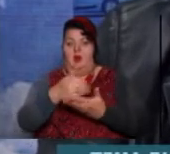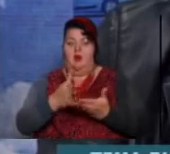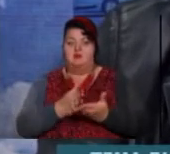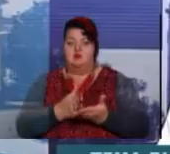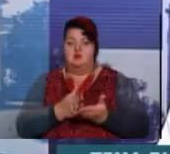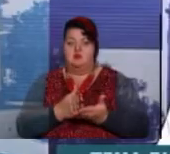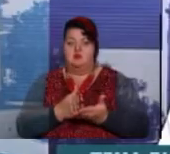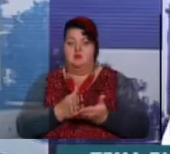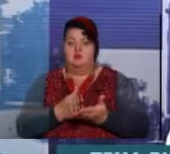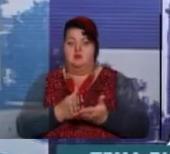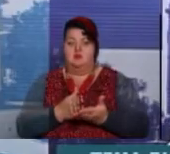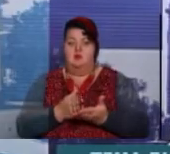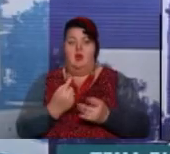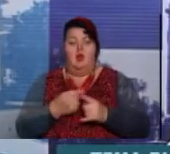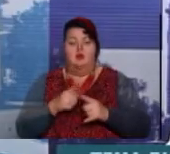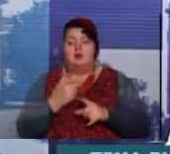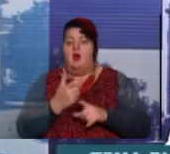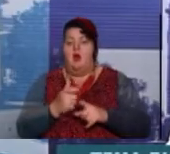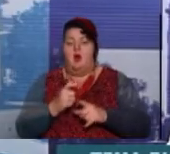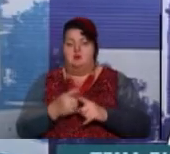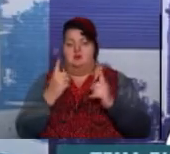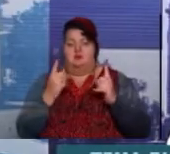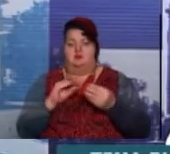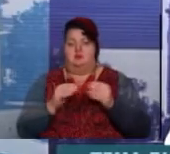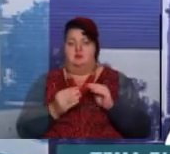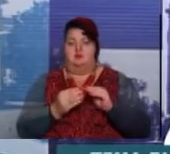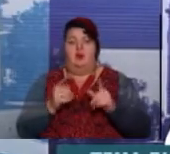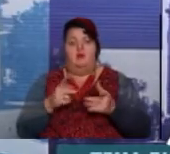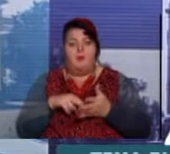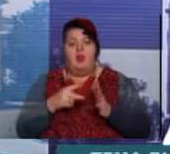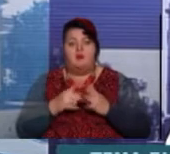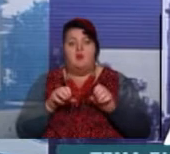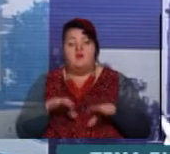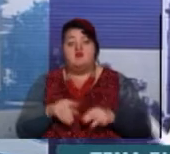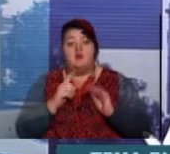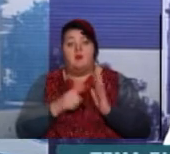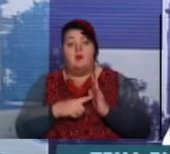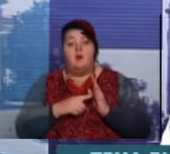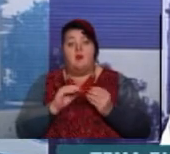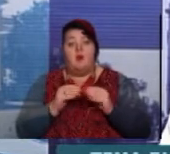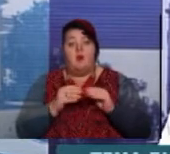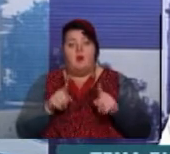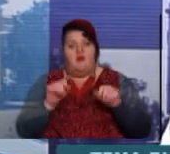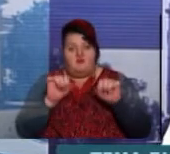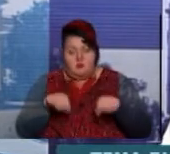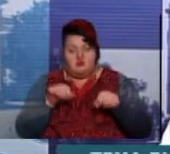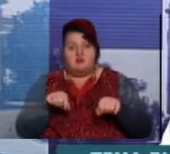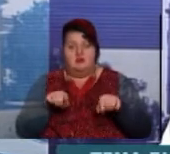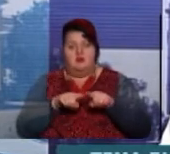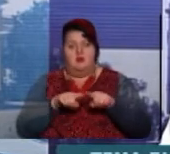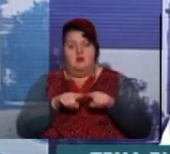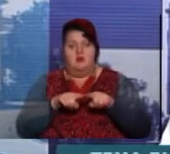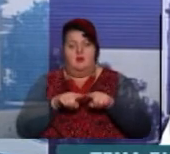операционної медсістри. Це дуже остро стоїть. Ви як спонуєте вирішувати цю проблему? Це в ваших силах? Початку так спитаю.